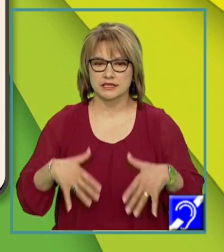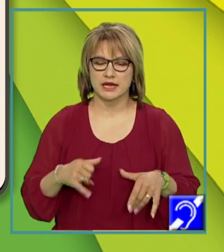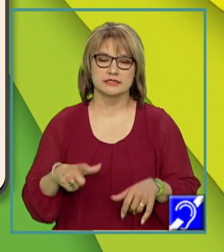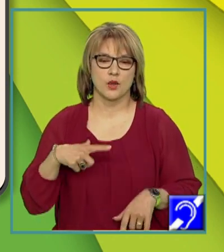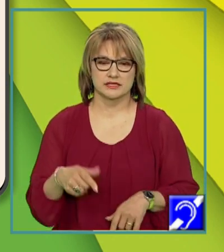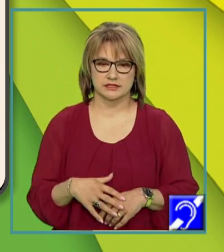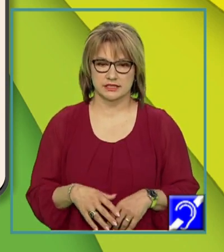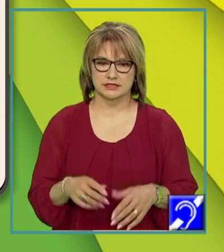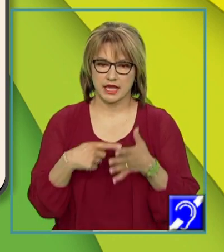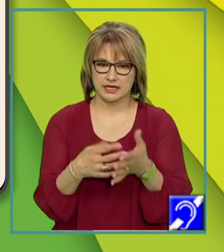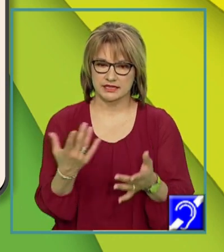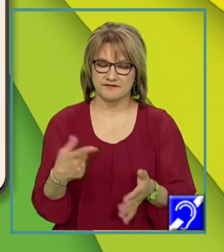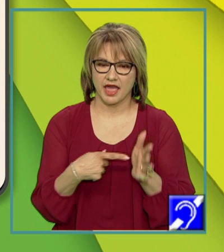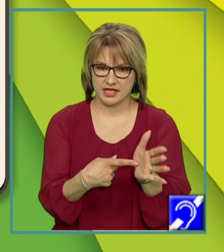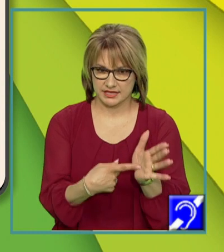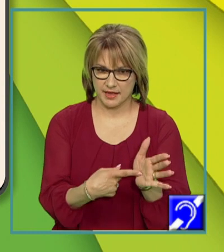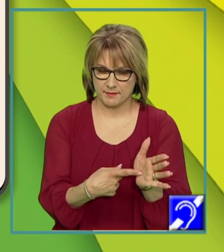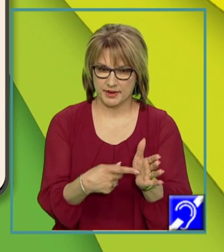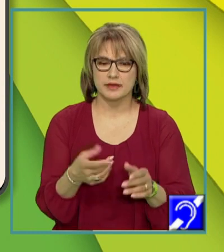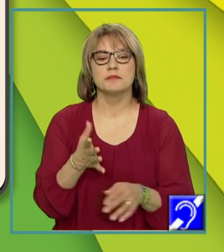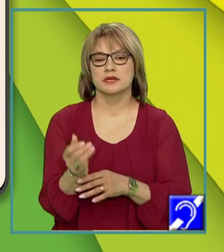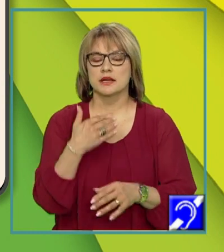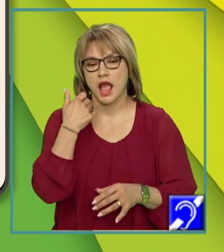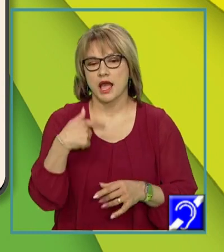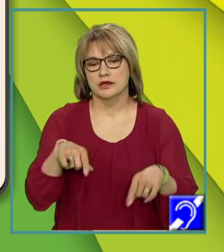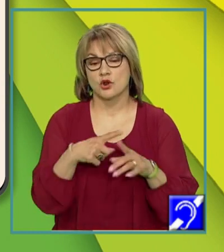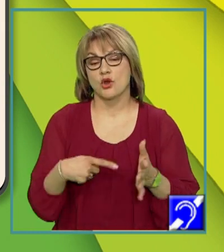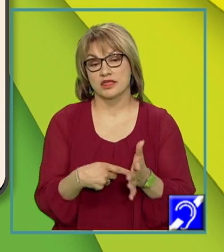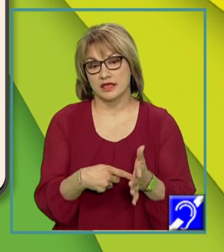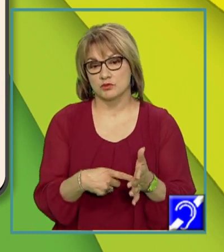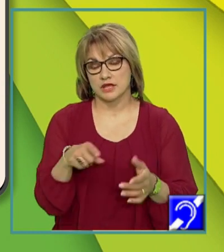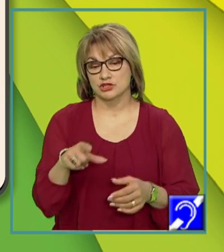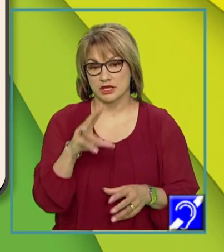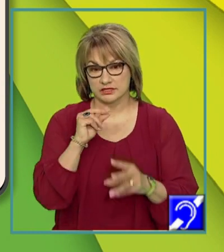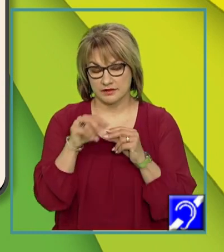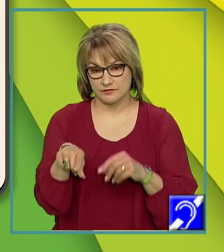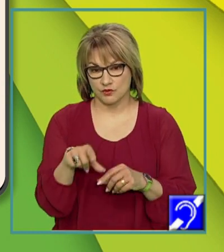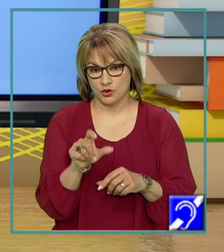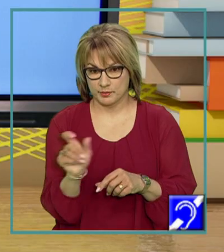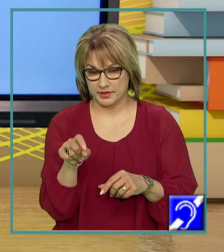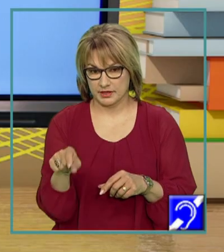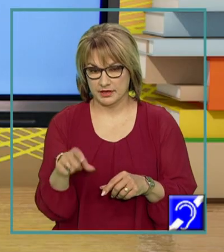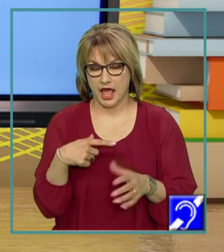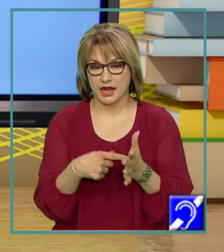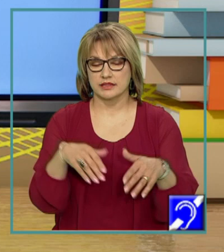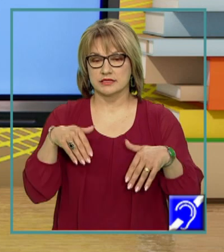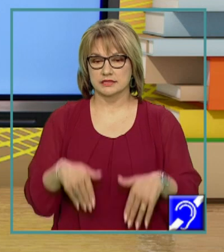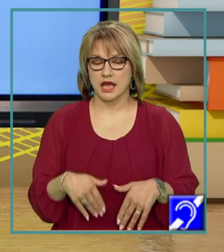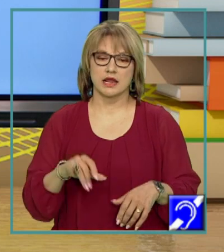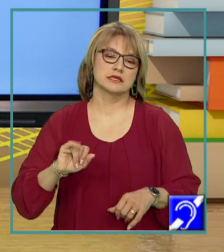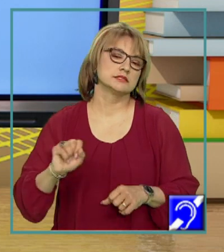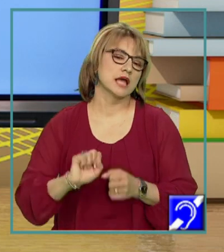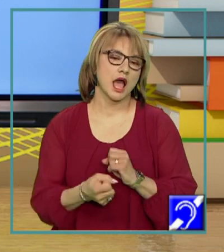Iată câteva exemple prin care noi demonstrăm că această parte de vorbire arată acțiunea, starea sau existența. Ionel